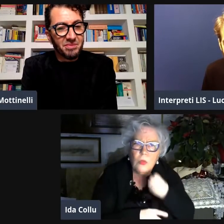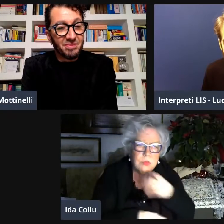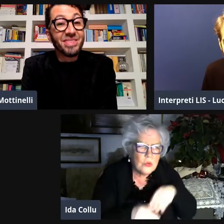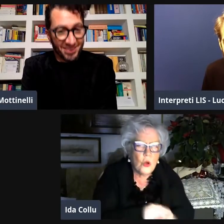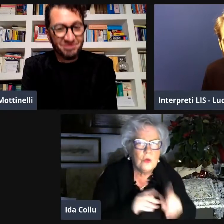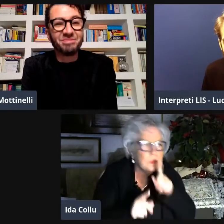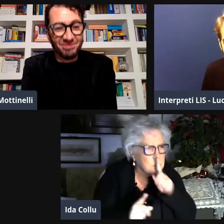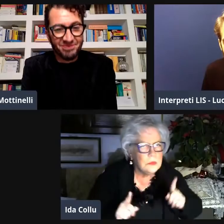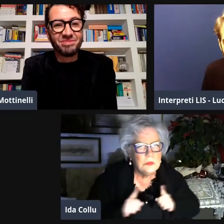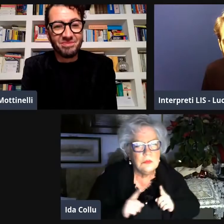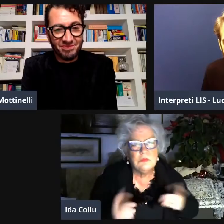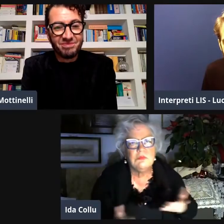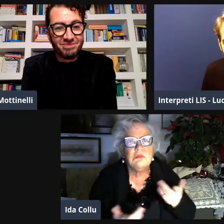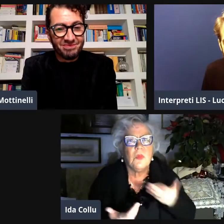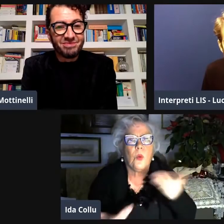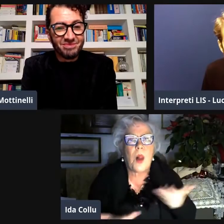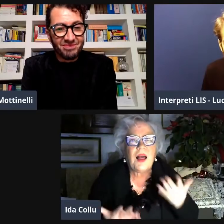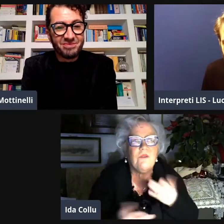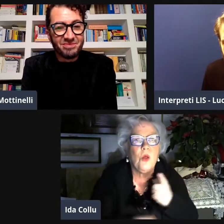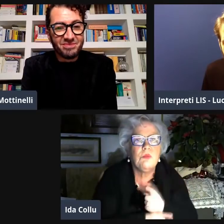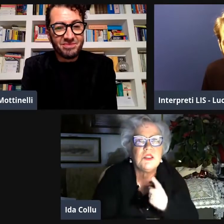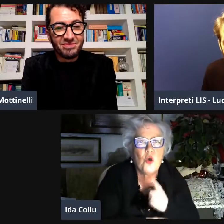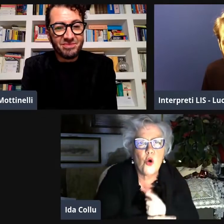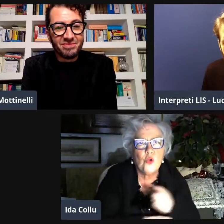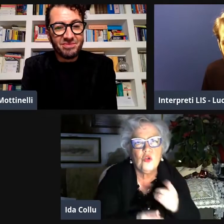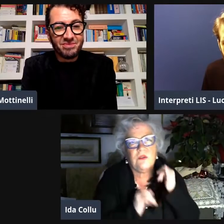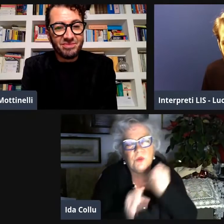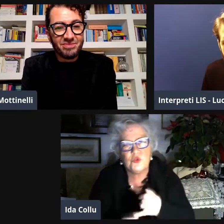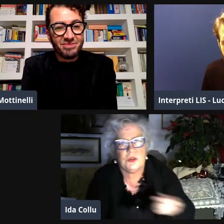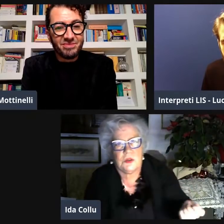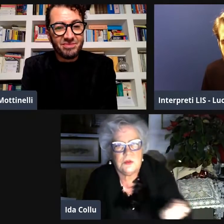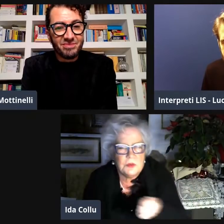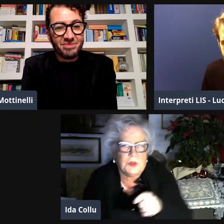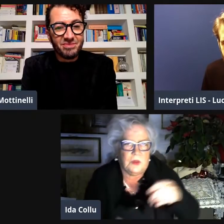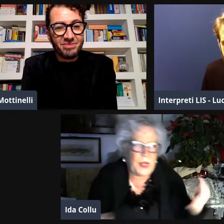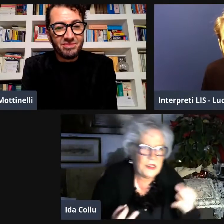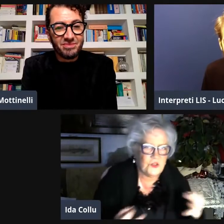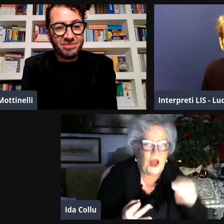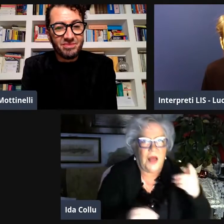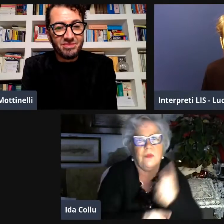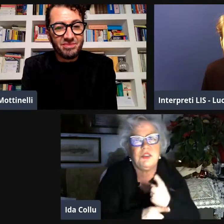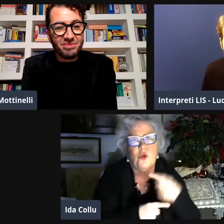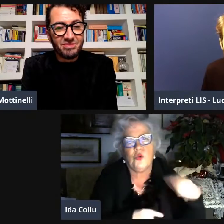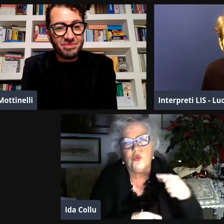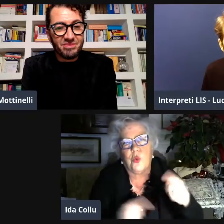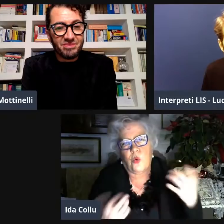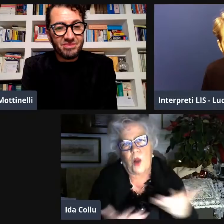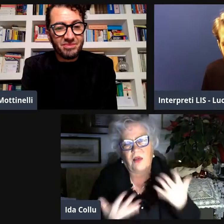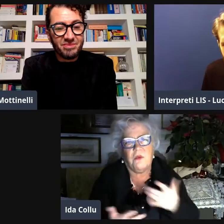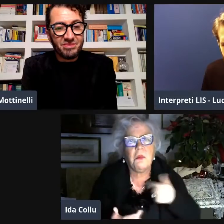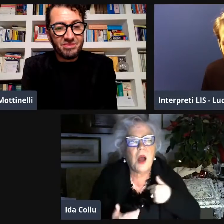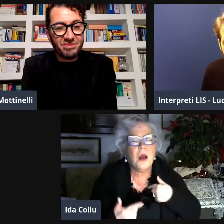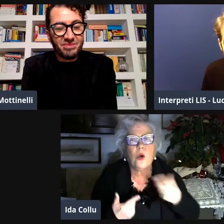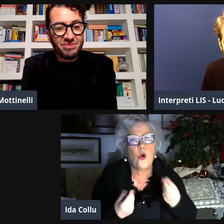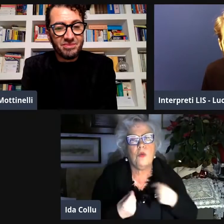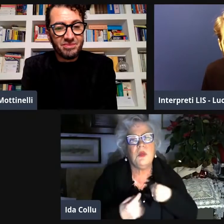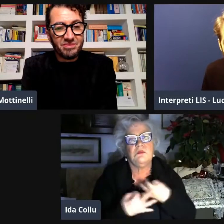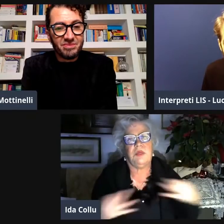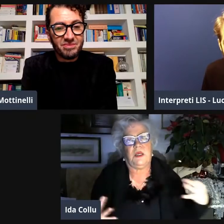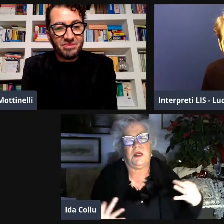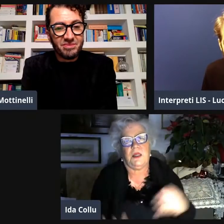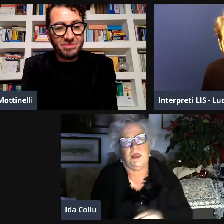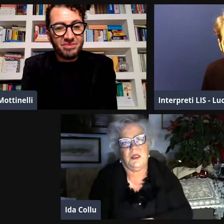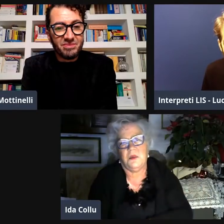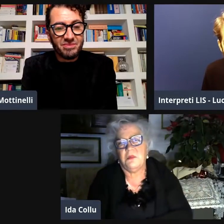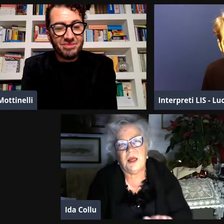portavo a Roma stava sempre buono sotto la scrivania quando avevo bisogno lo portavo a fare una passeggiata